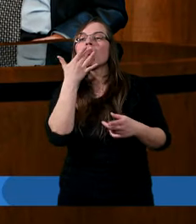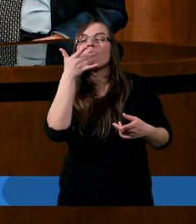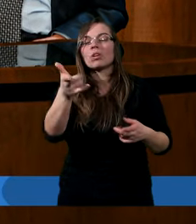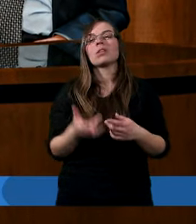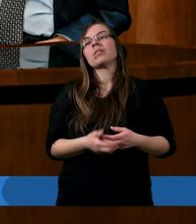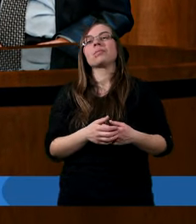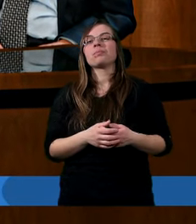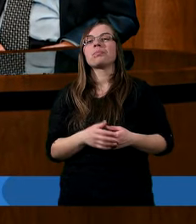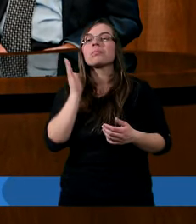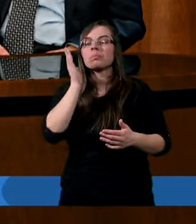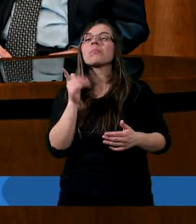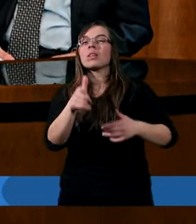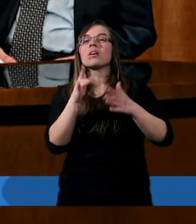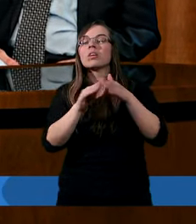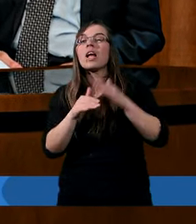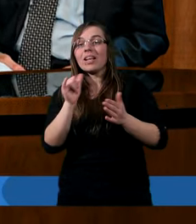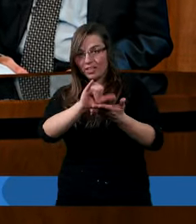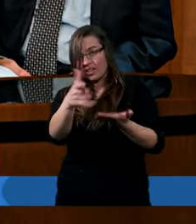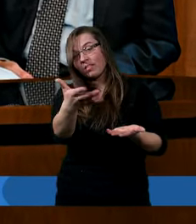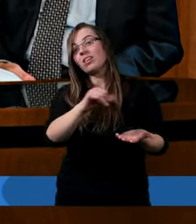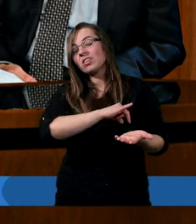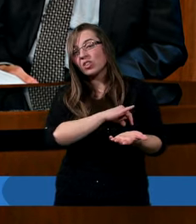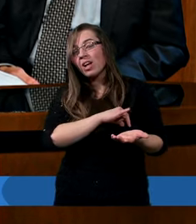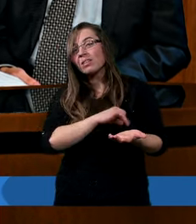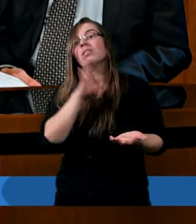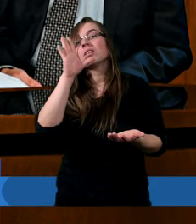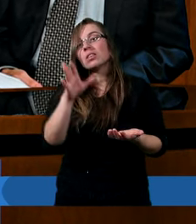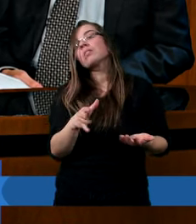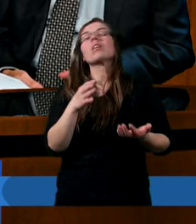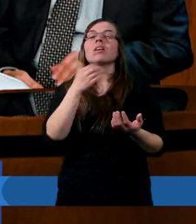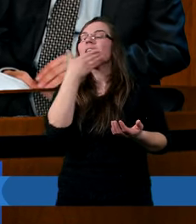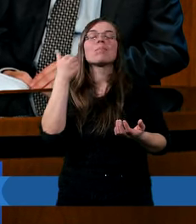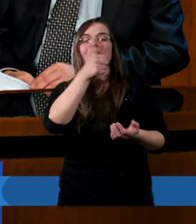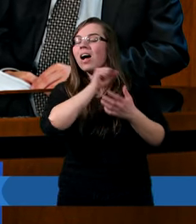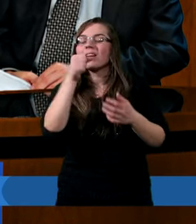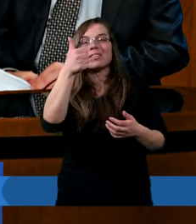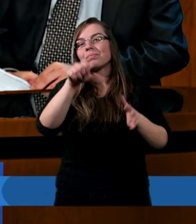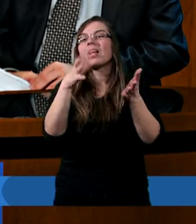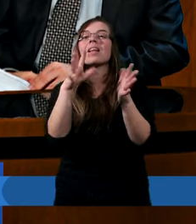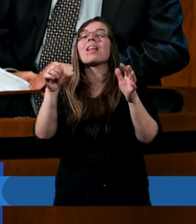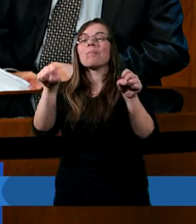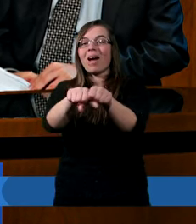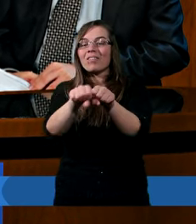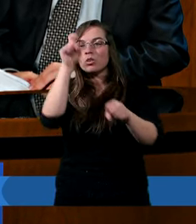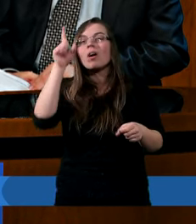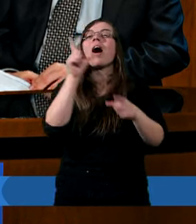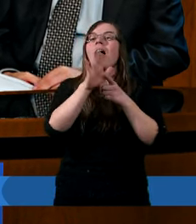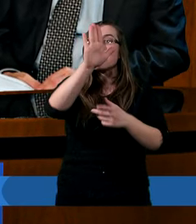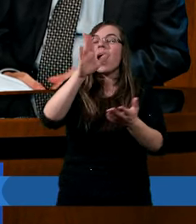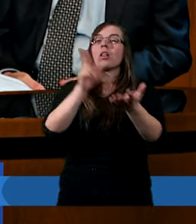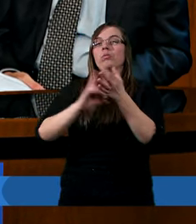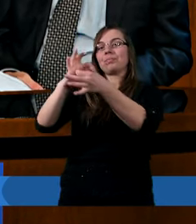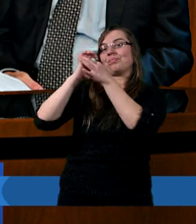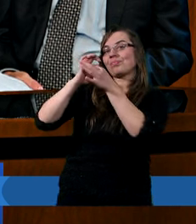Będziesz grzesznikiem, jesteś grzesznikiem, nie ma sprawiedliwego ani jednego, ale masz tego, z kim się